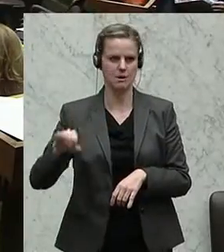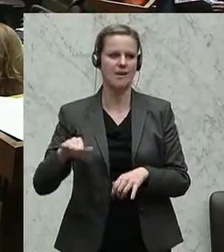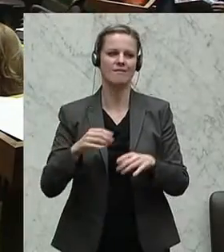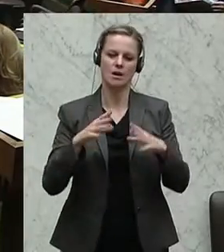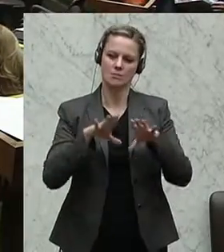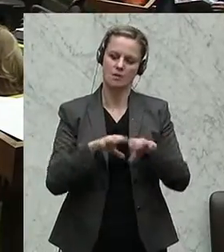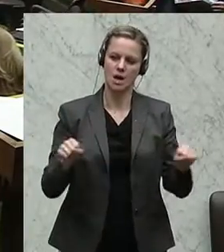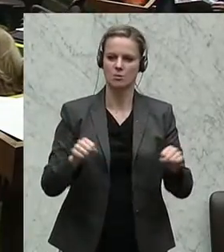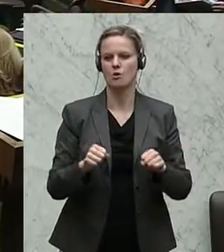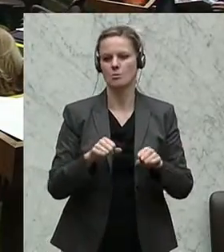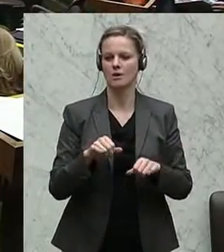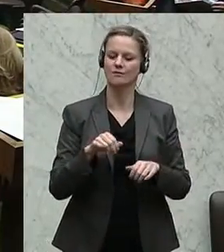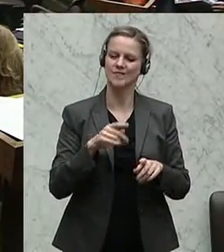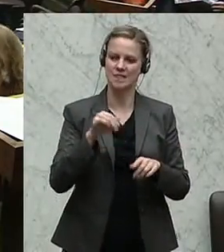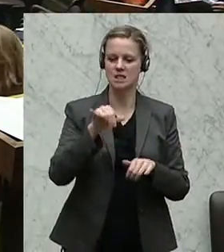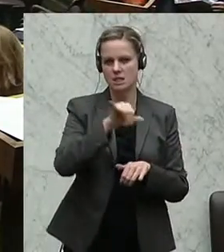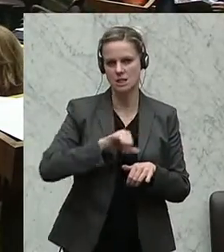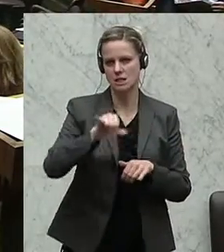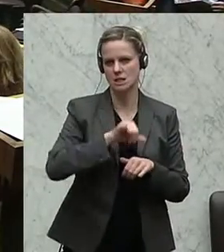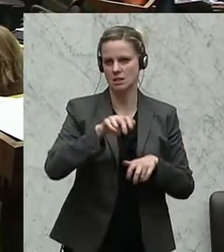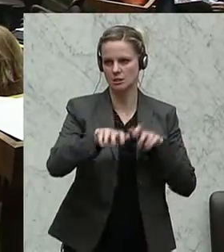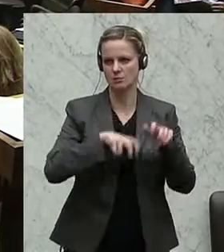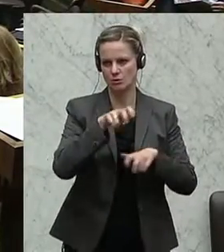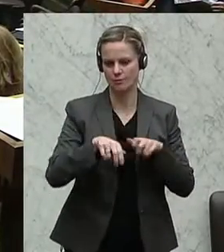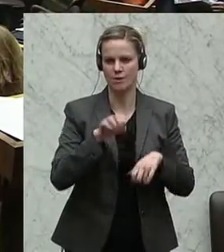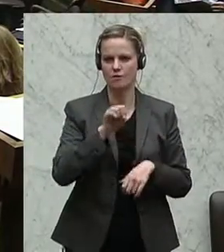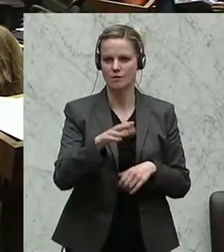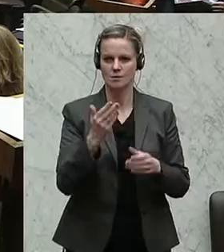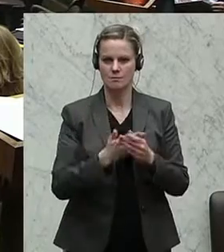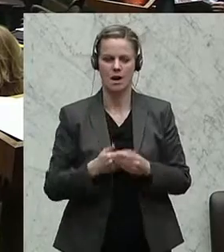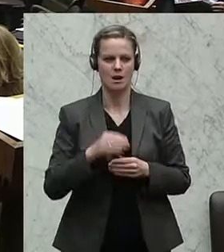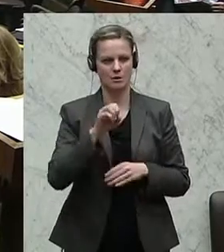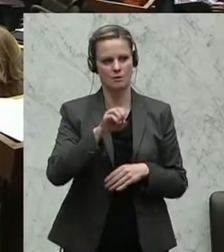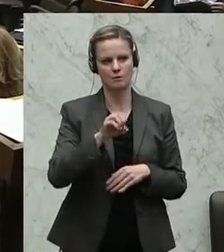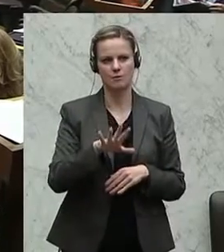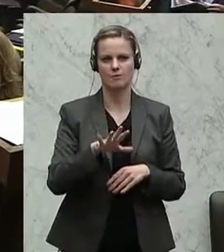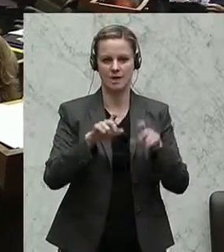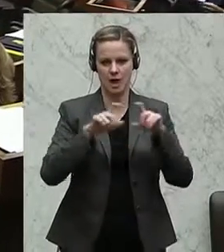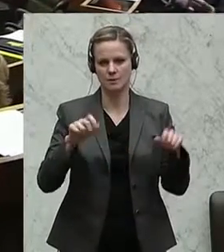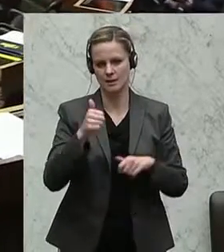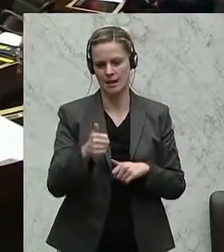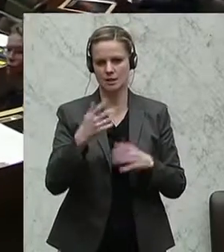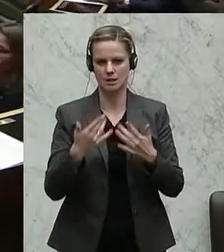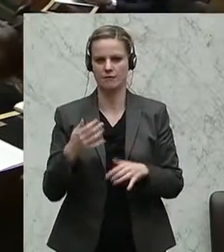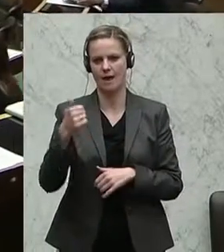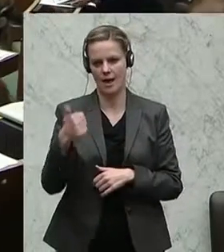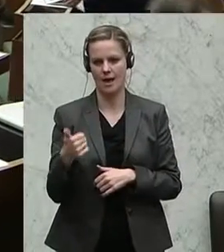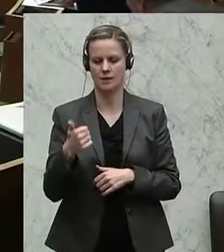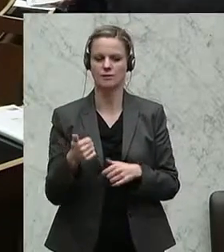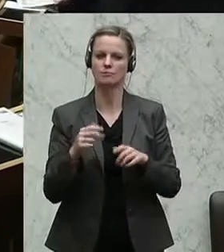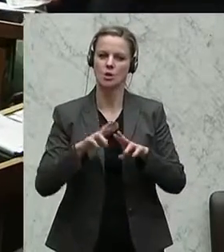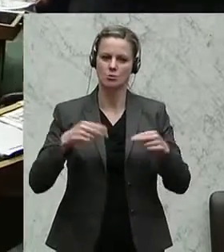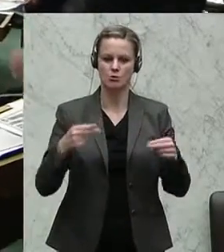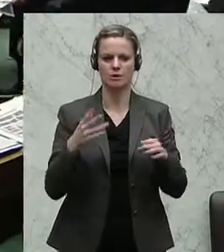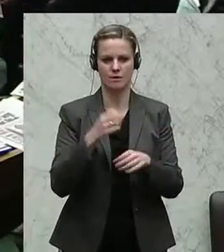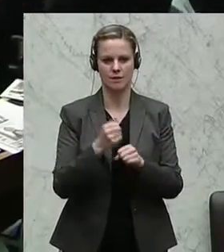Besteuerung von Zinserträgen in 1500er Beilagen gemäß Artikel 50 Absatz 1 Ziffer 1 Bundesverfassungsgesetz, die Genehmigung